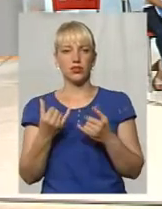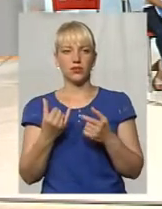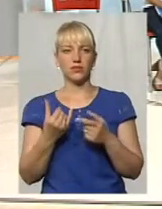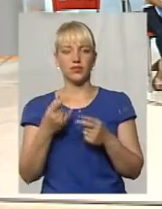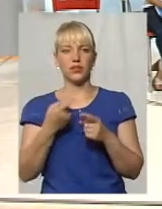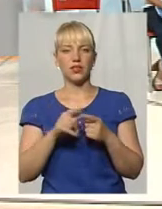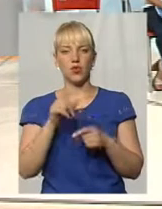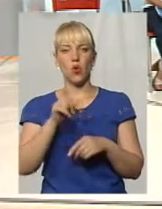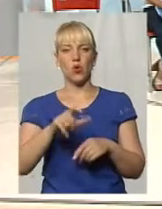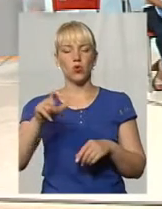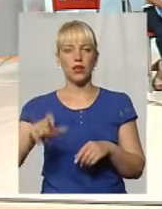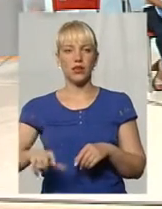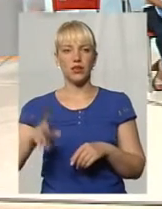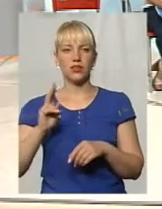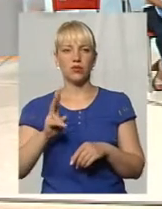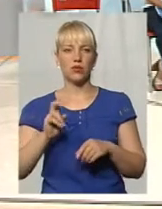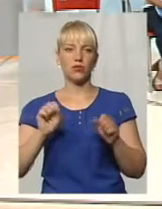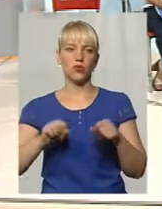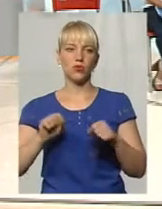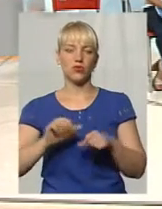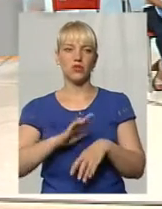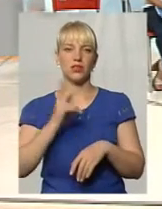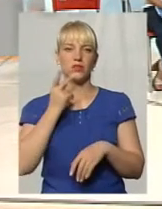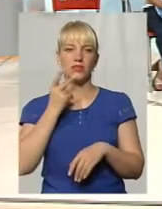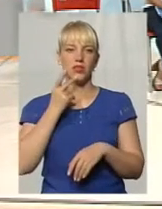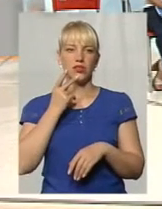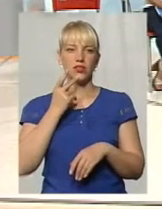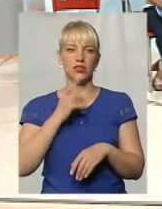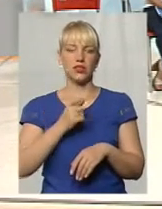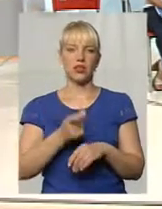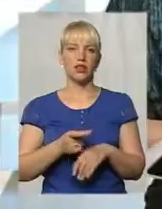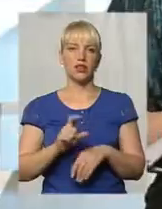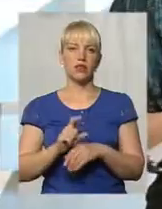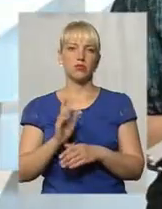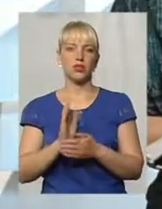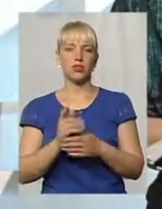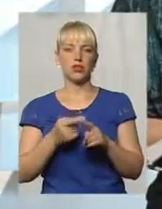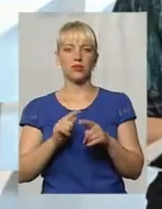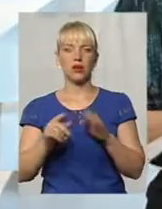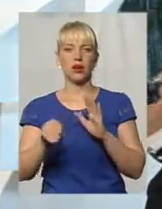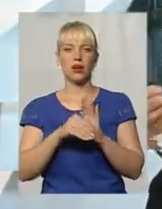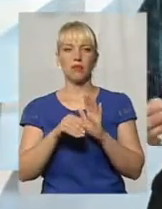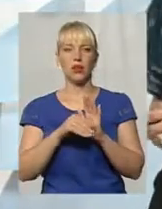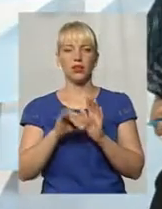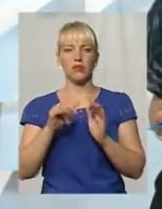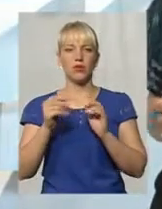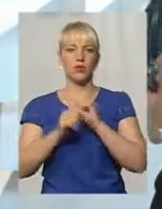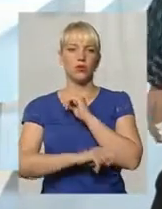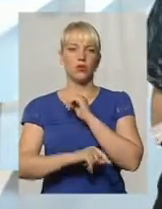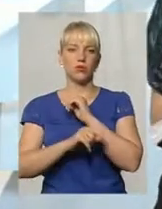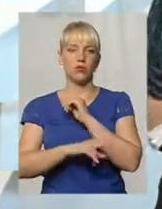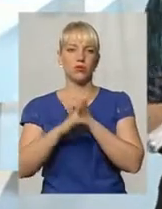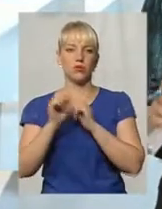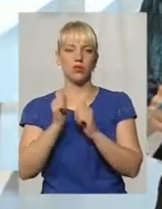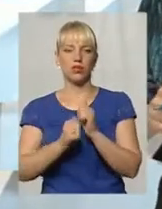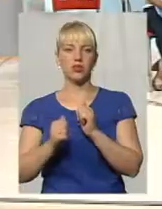людей, які, можливо, не завжди найбільше є отими хабарниками і корупціонерами, але